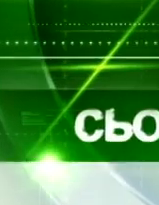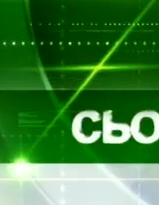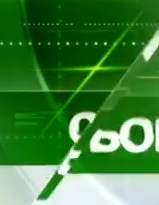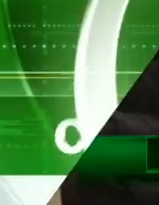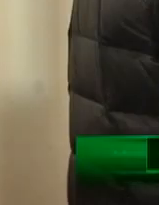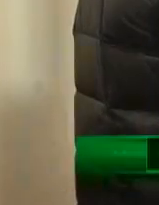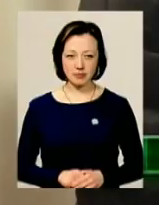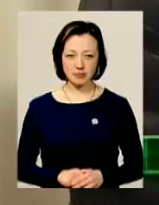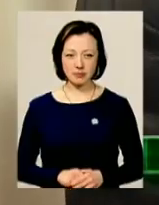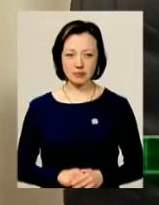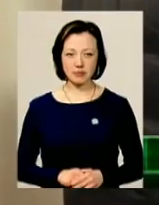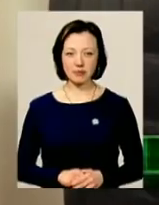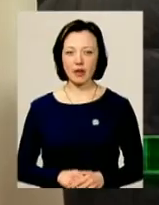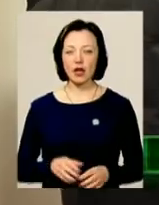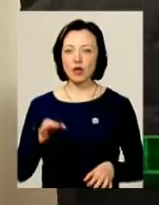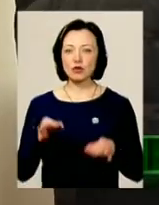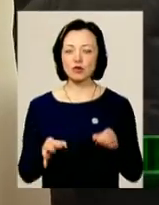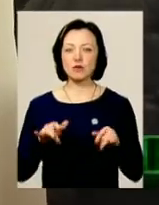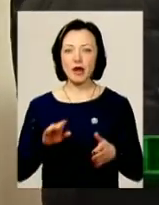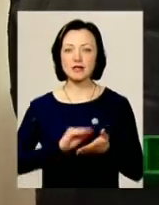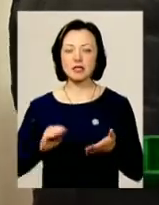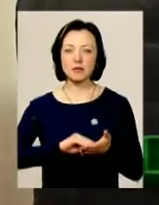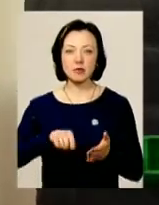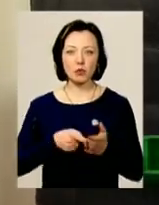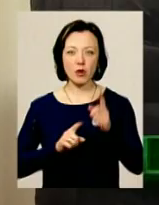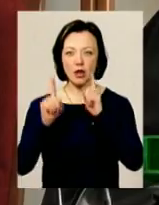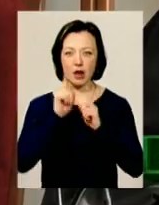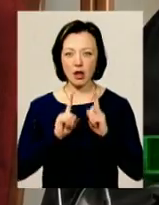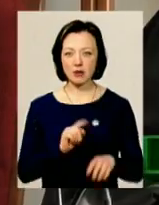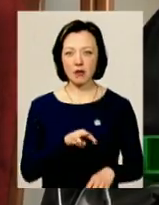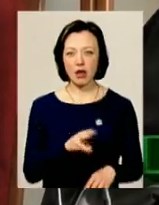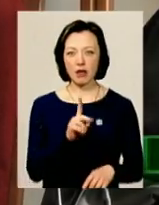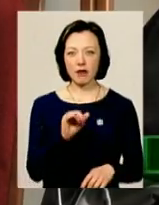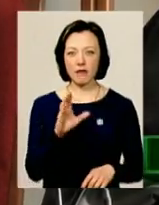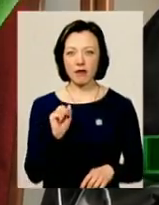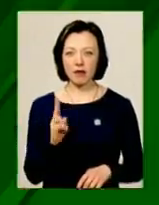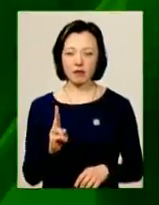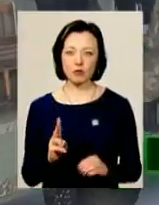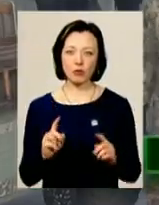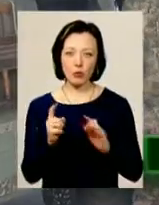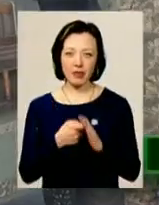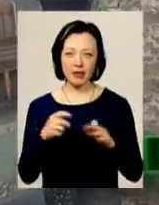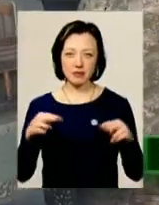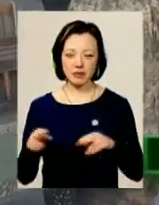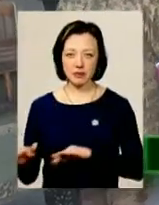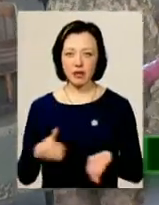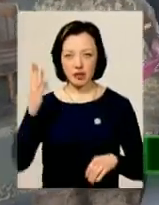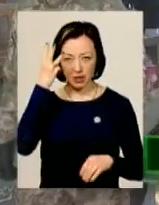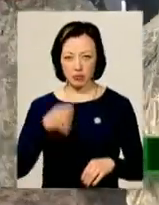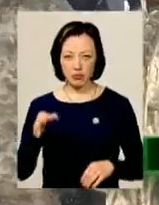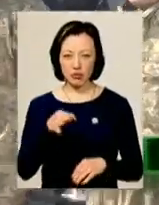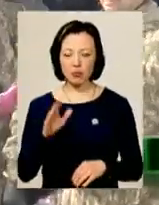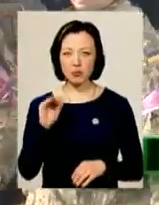Музика Суд. У справі секретаря Хмельницької міської ради Михайла Кривака допитали свідків. На Хмельниччині